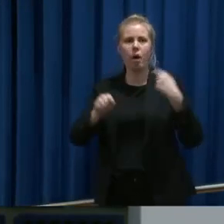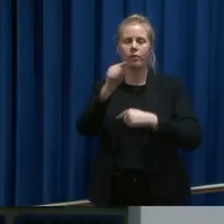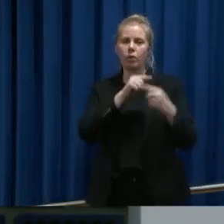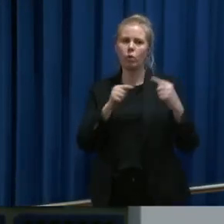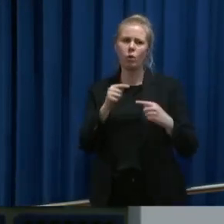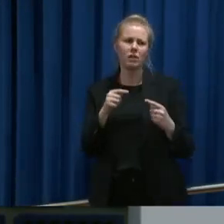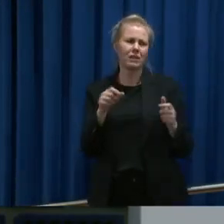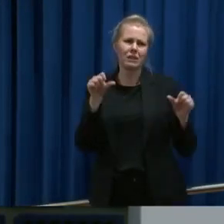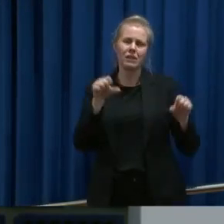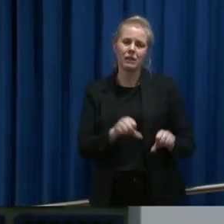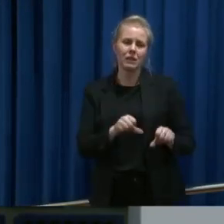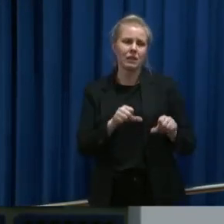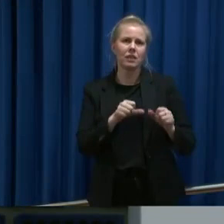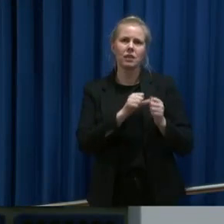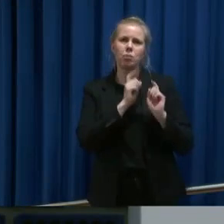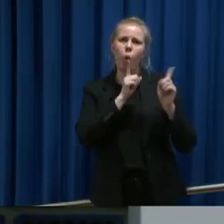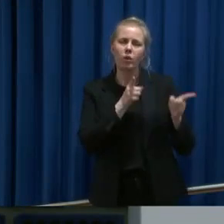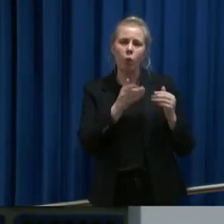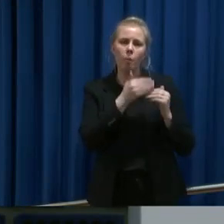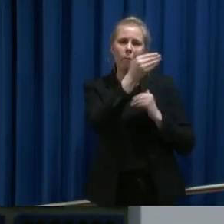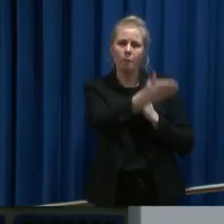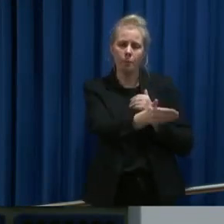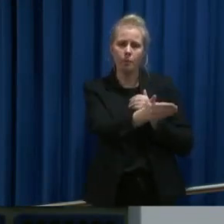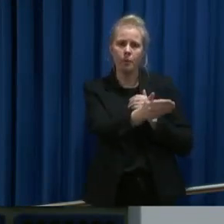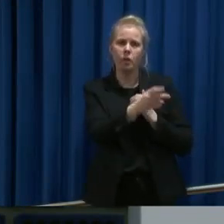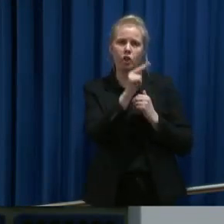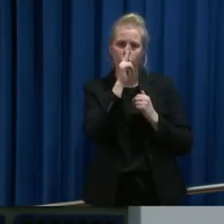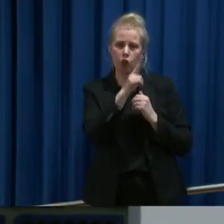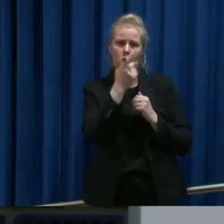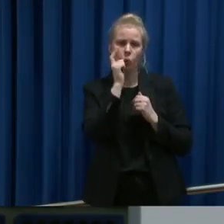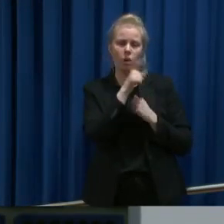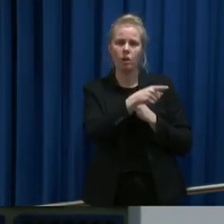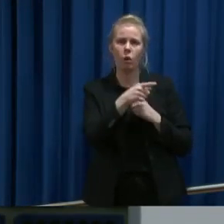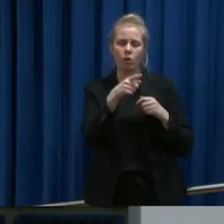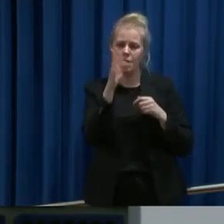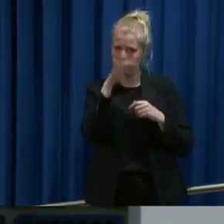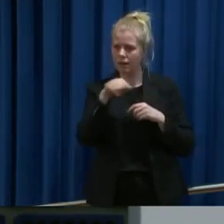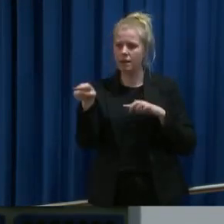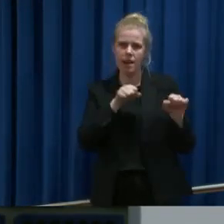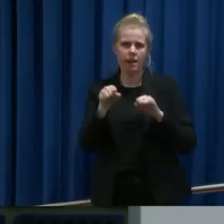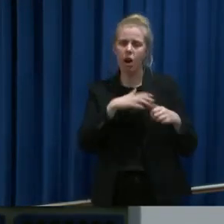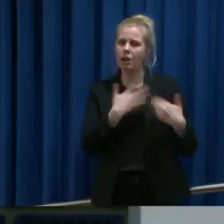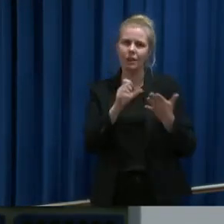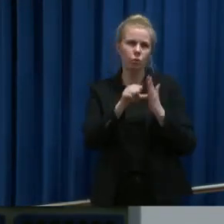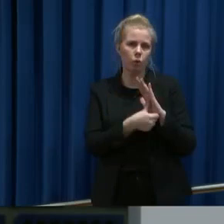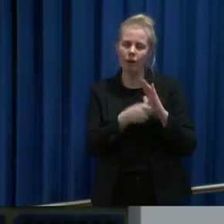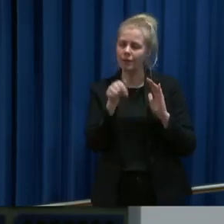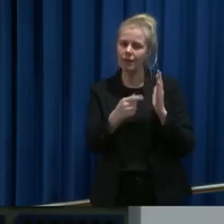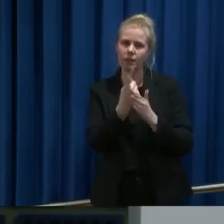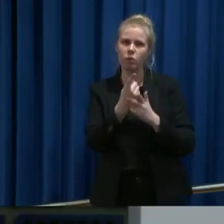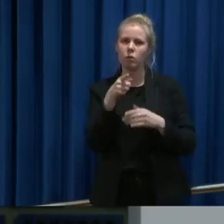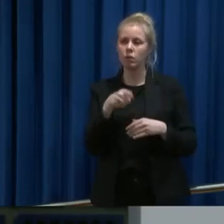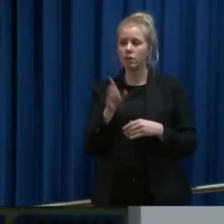spådommer fra forsker Gunnhild Nyborg, og hun mener at regjeringen ikke har kontroll på situasjonen. Har du noe beroligende å si til en sånn type